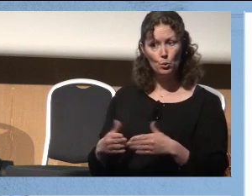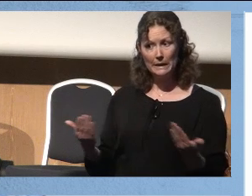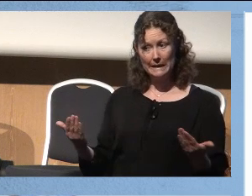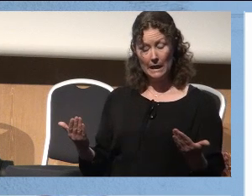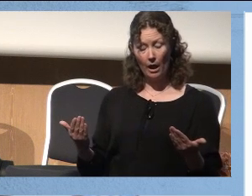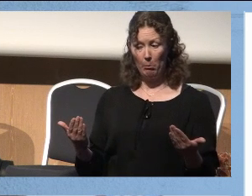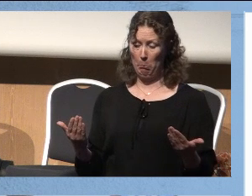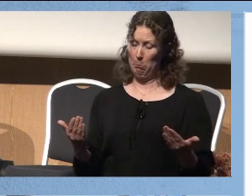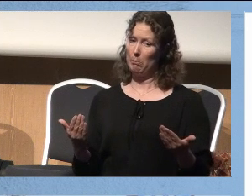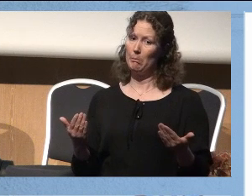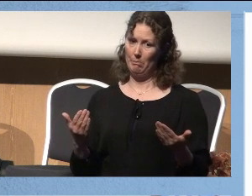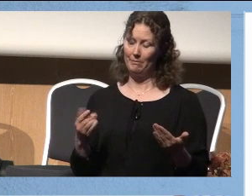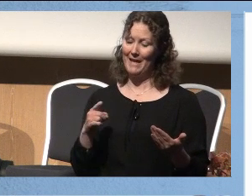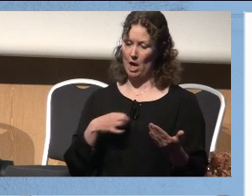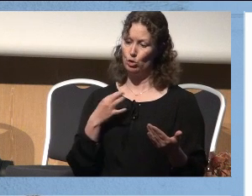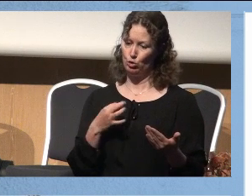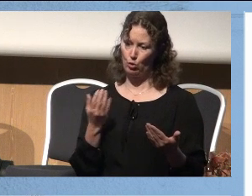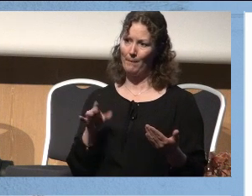er virkelig en skam.